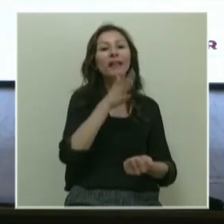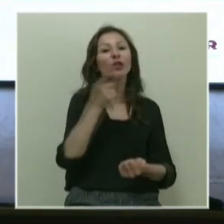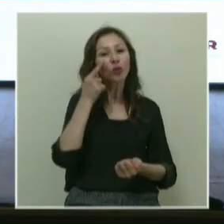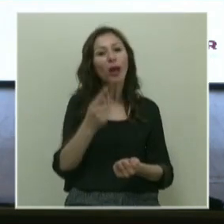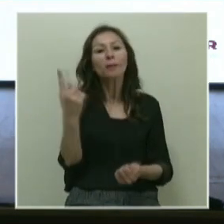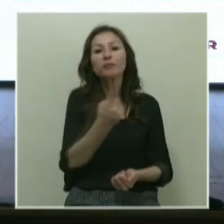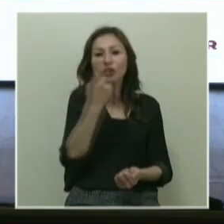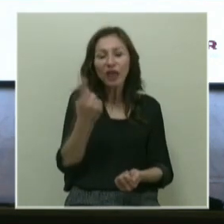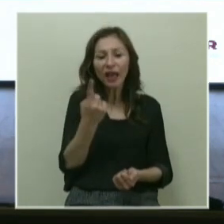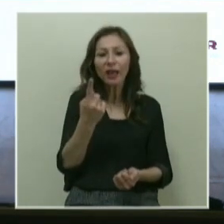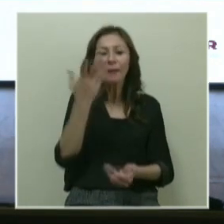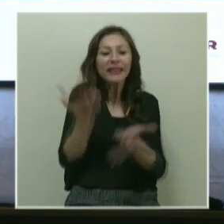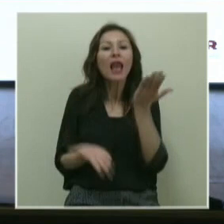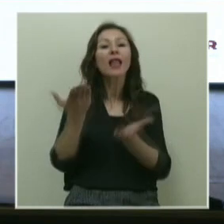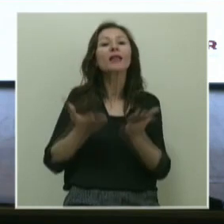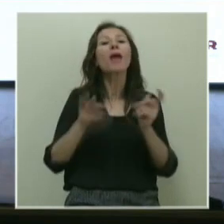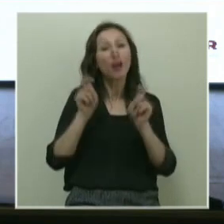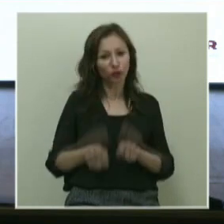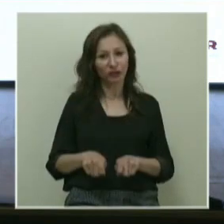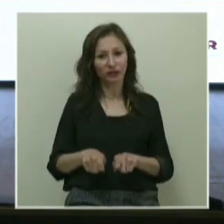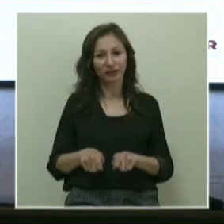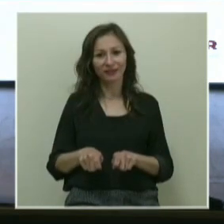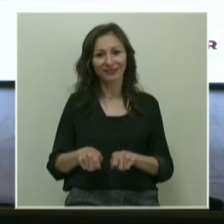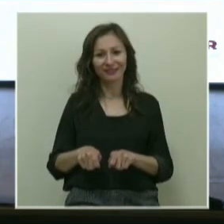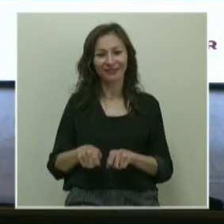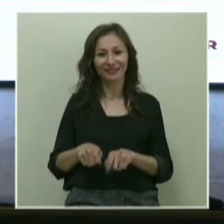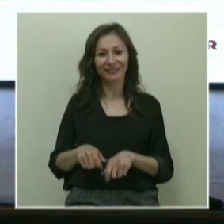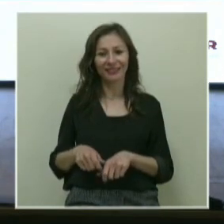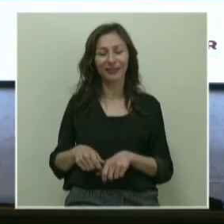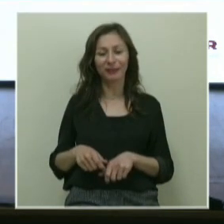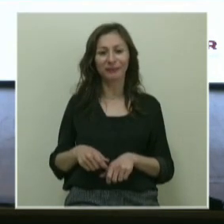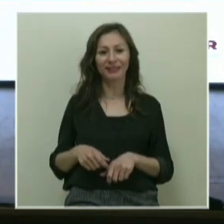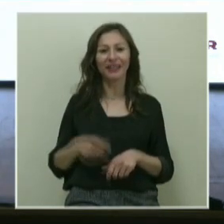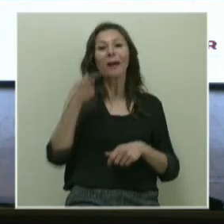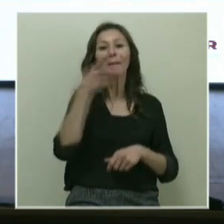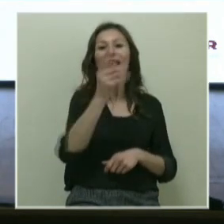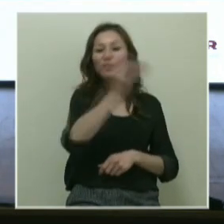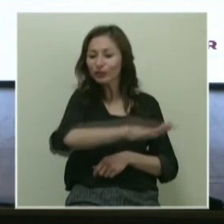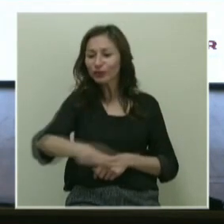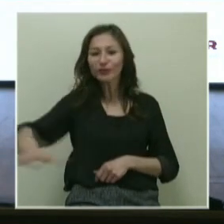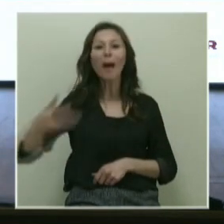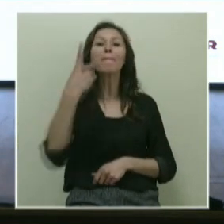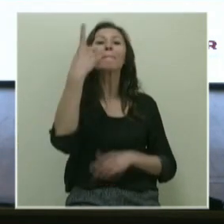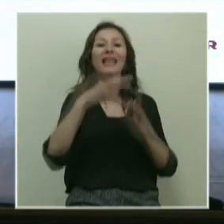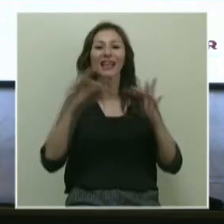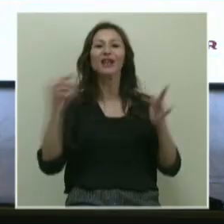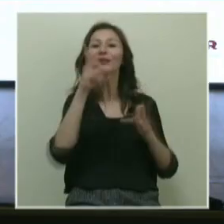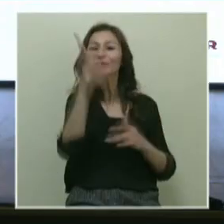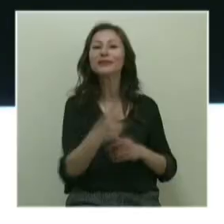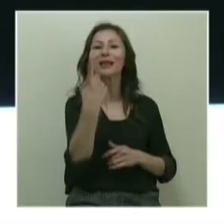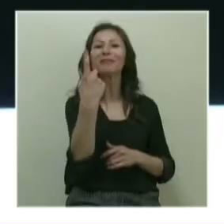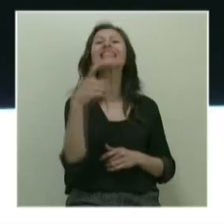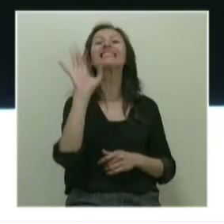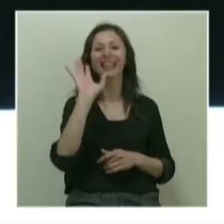değerlendirme yapacaksınız. Bin çocuktan biri, yüzde bir değil bakın. Bin